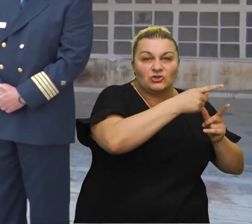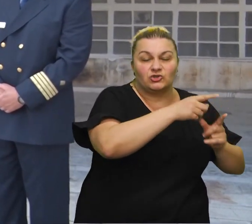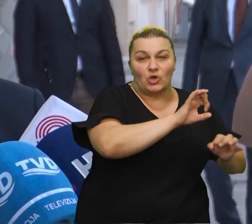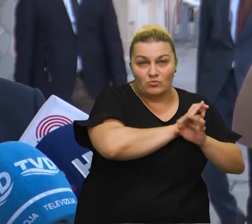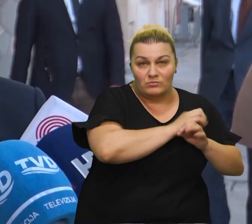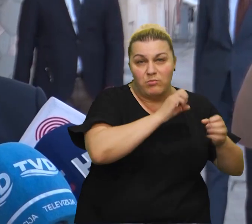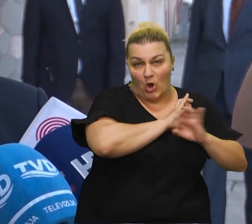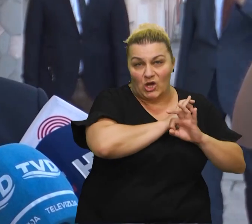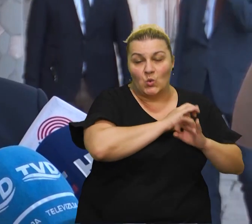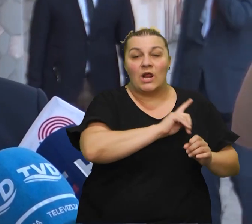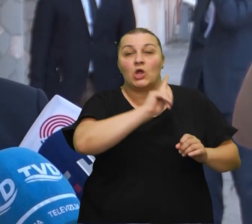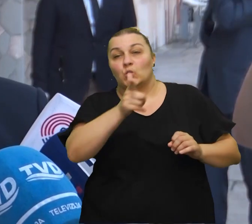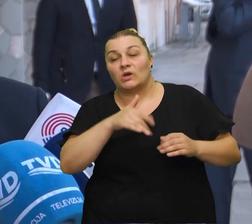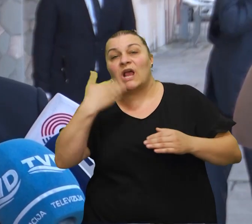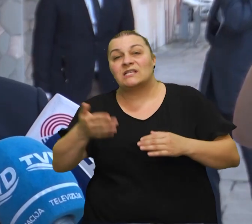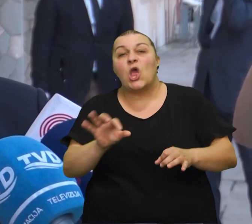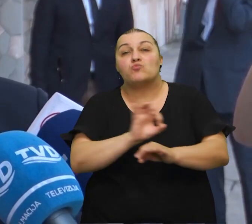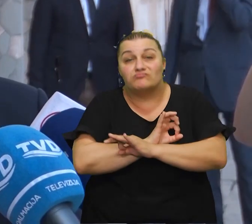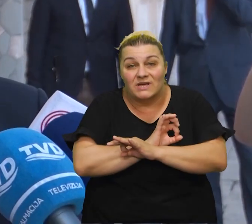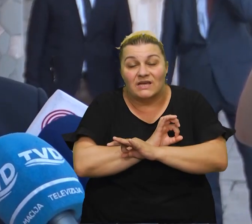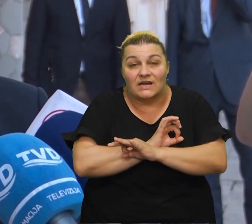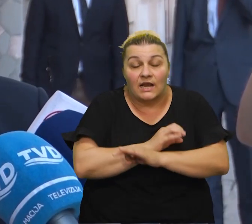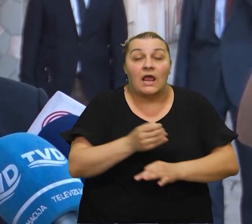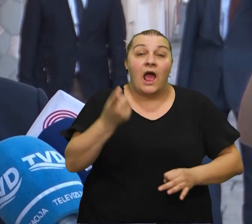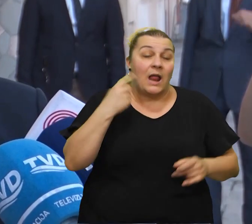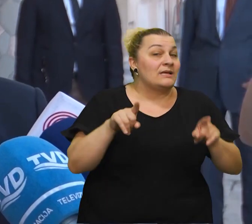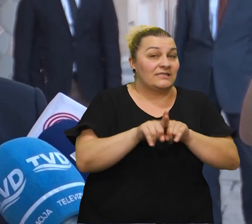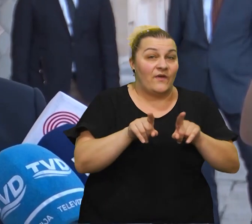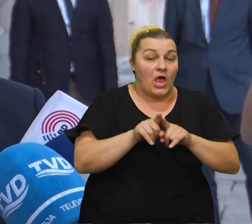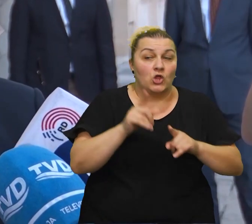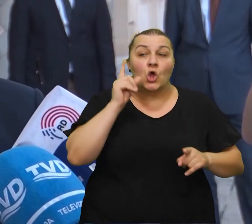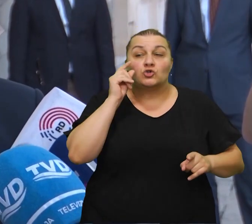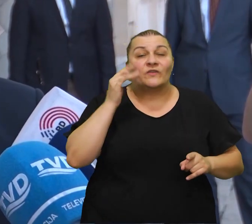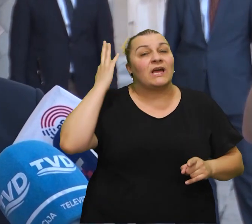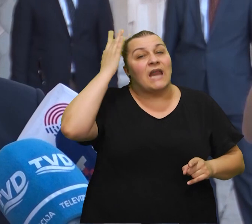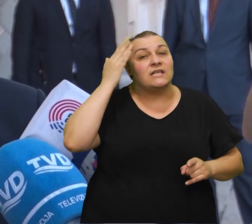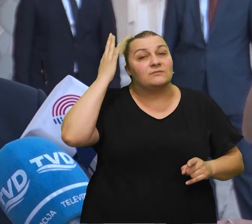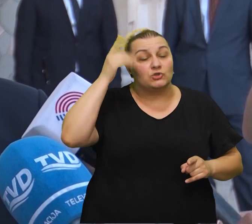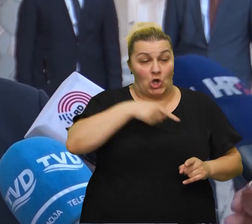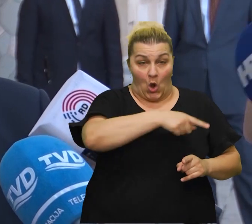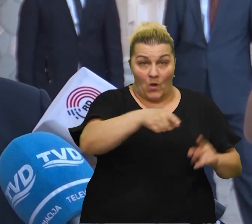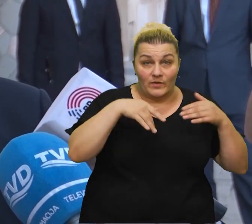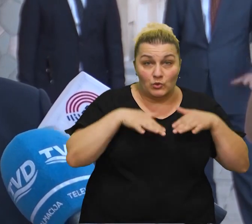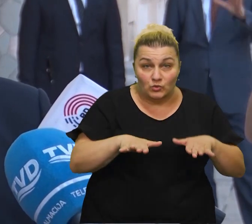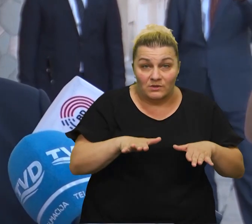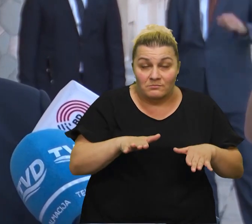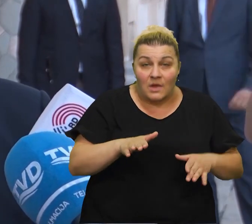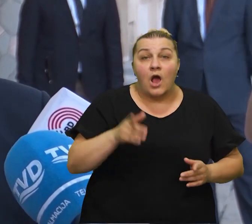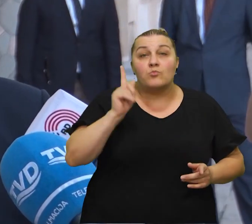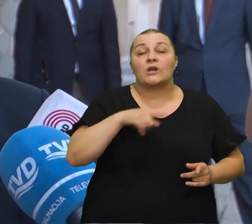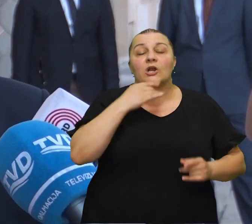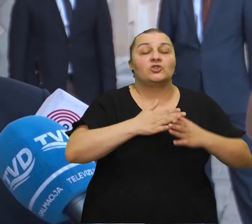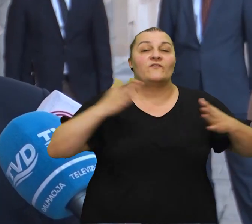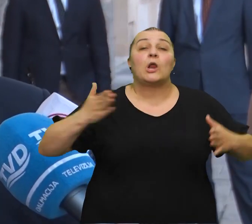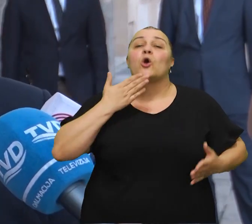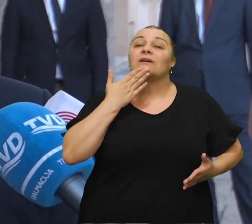umrli, ali zaista čovjek razmišljajući o tim ljudima ne može nego reći